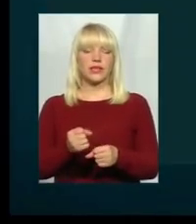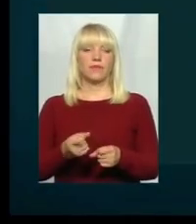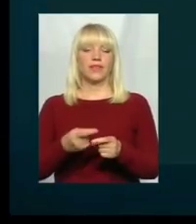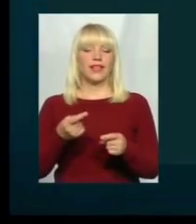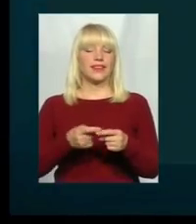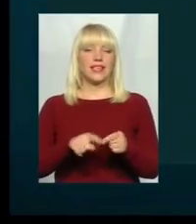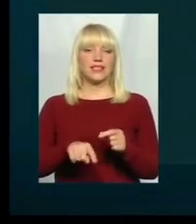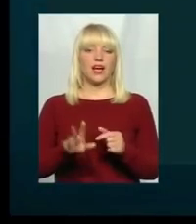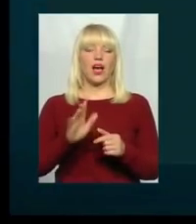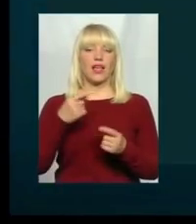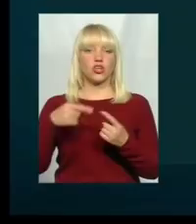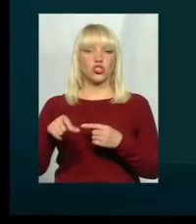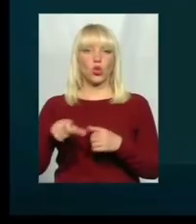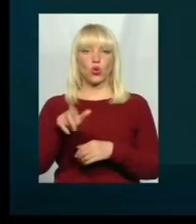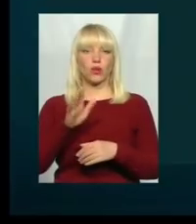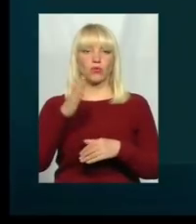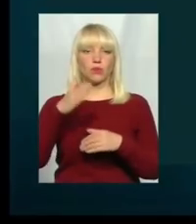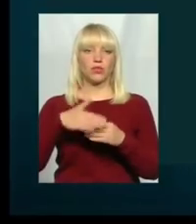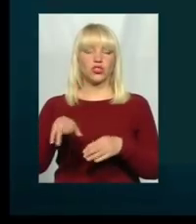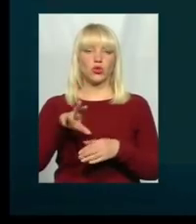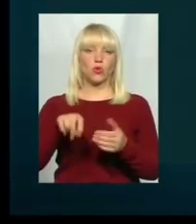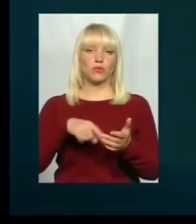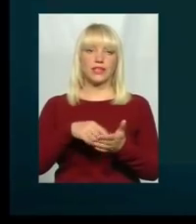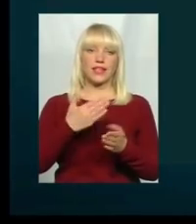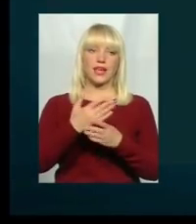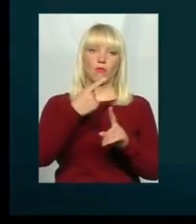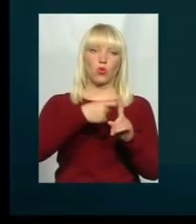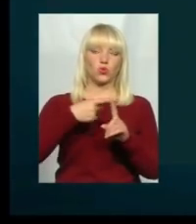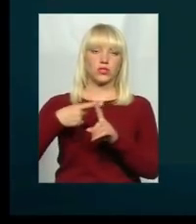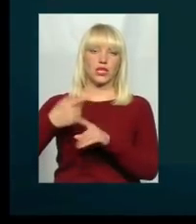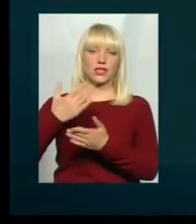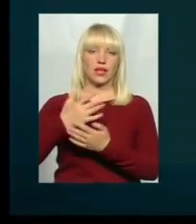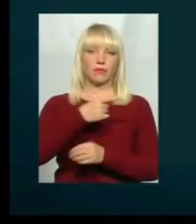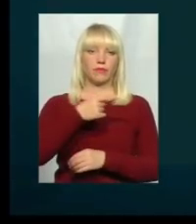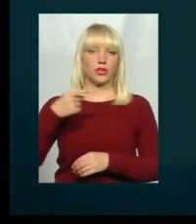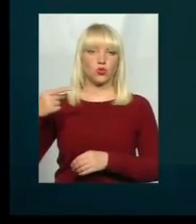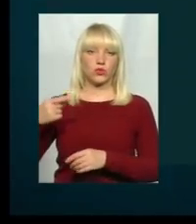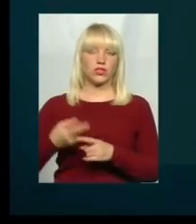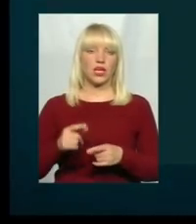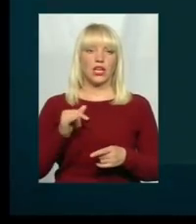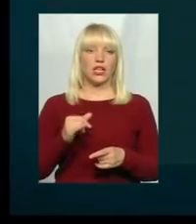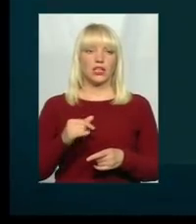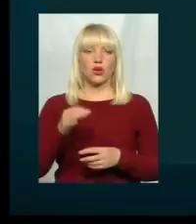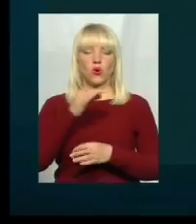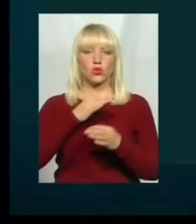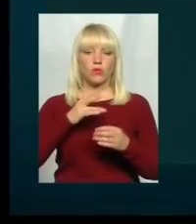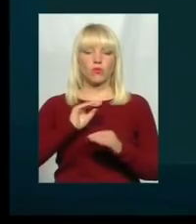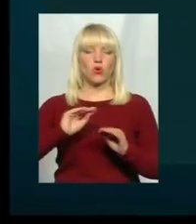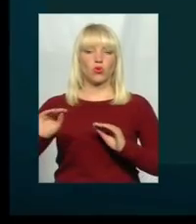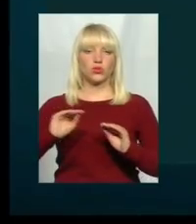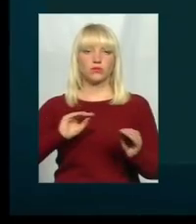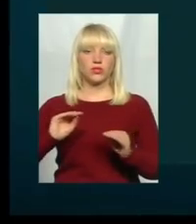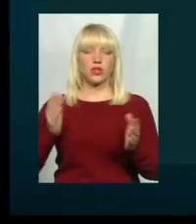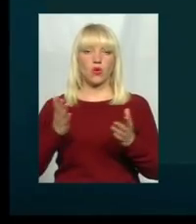дорога, яка ближче буде до міста. Є плюси, є мінуси. Розмови ходять між життями, думаю, що про розміщення, наприклад,